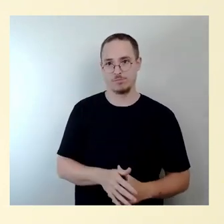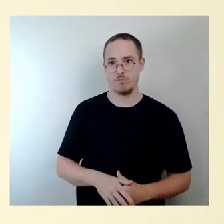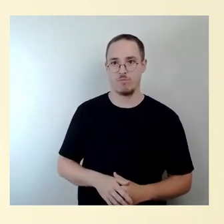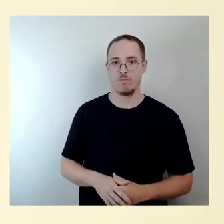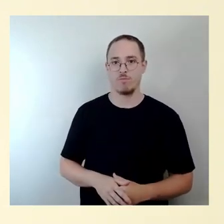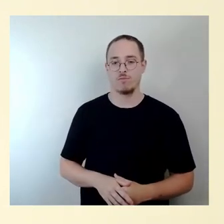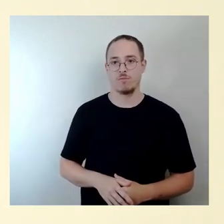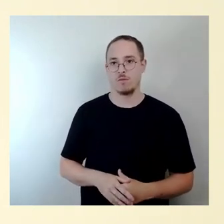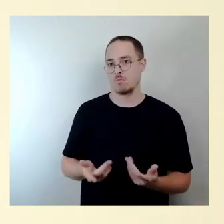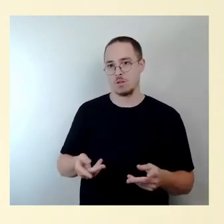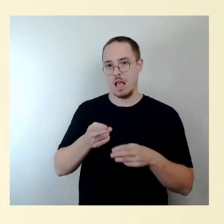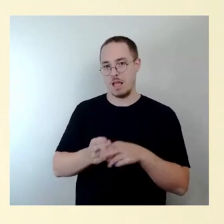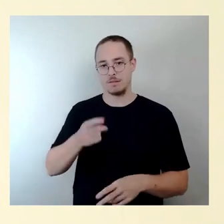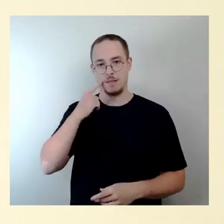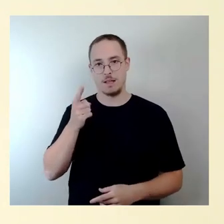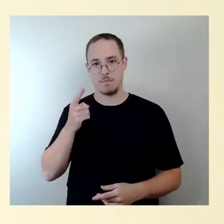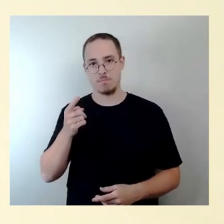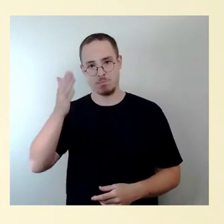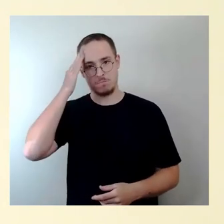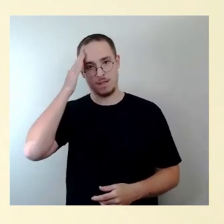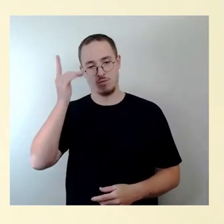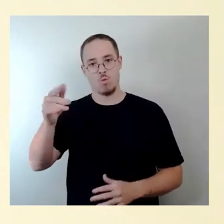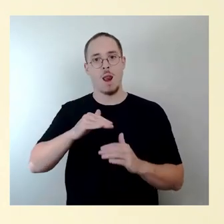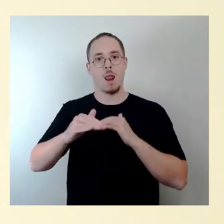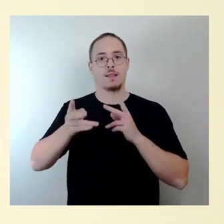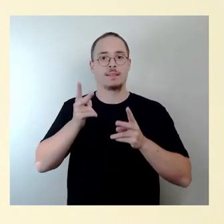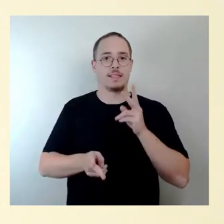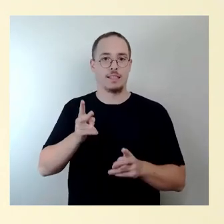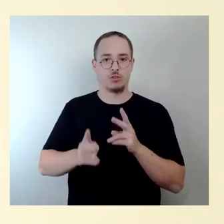Oberverwaltungs und Oberverwaltungsgericht haben das entsprechend bestätigt.